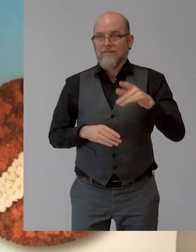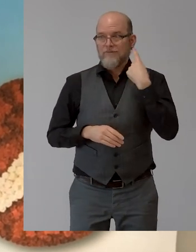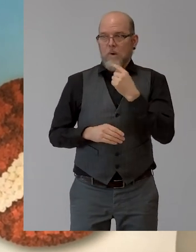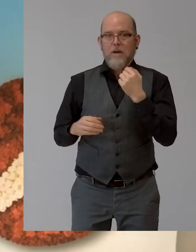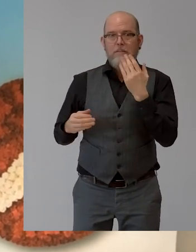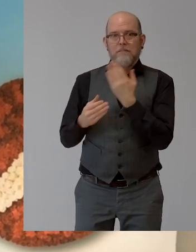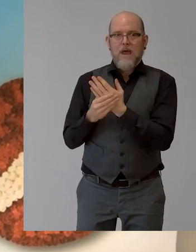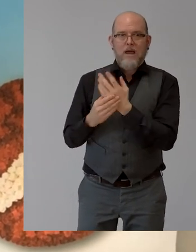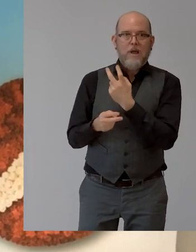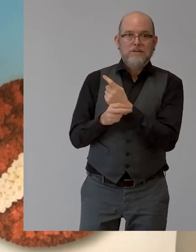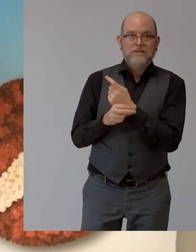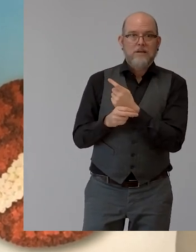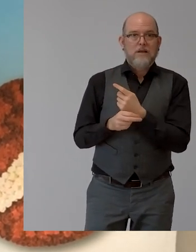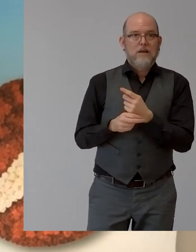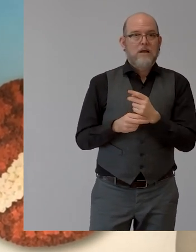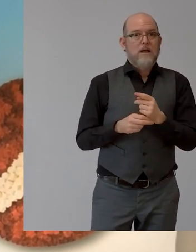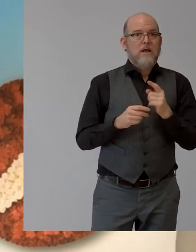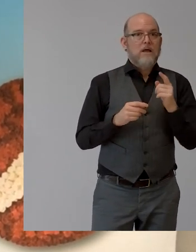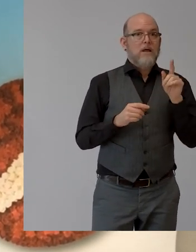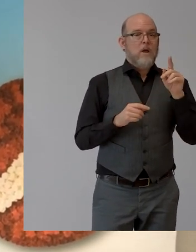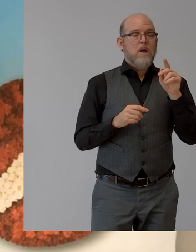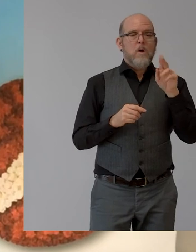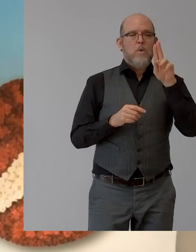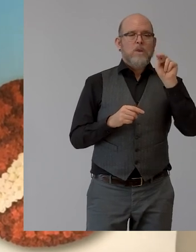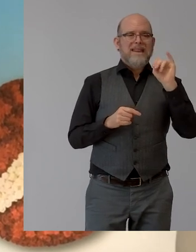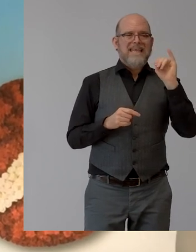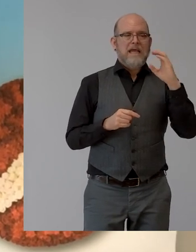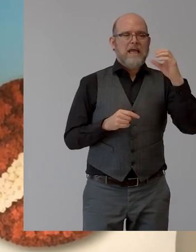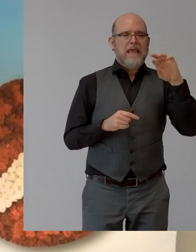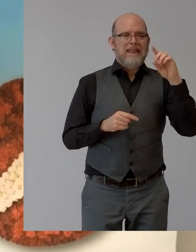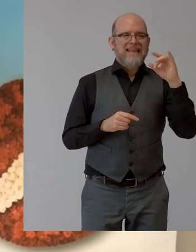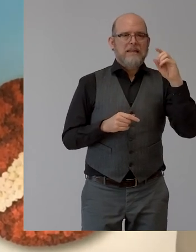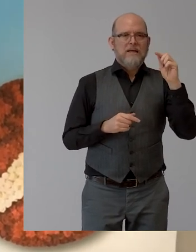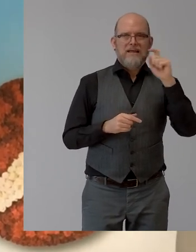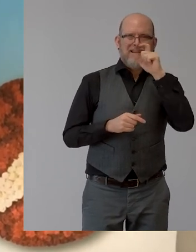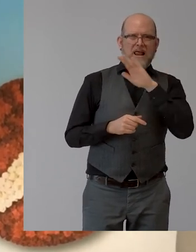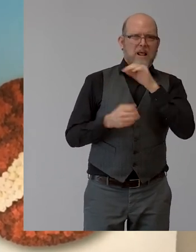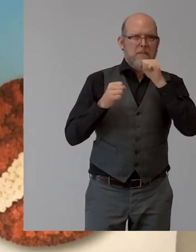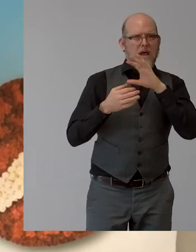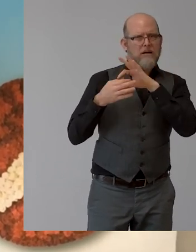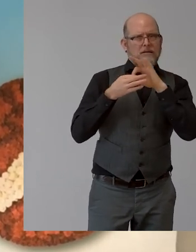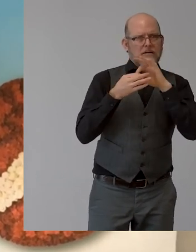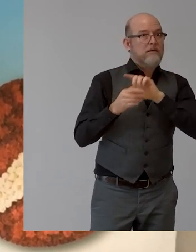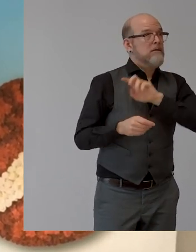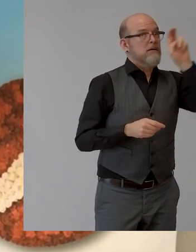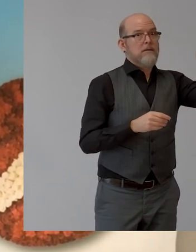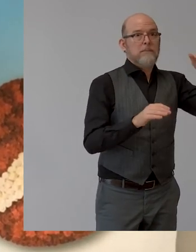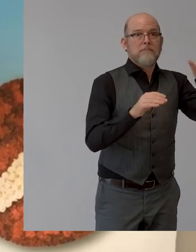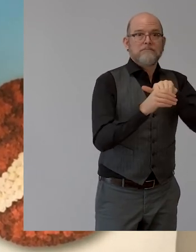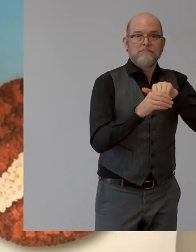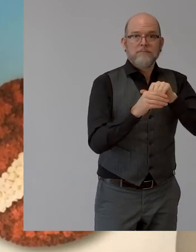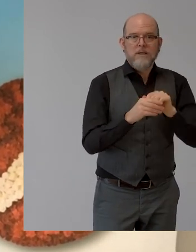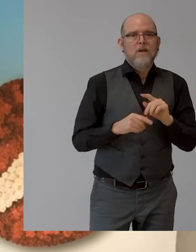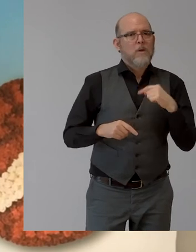show our strong commitment to diversity inclusion, but also it has strengthened our commitment, building on our